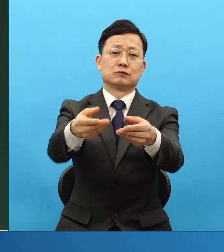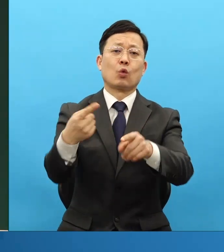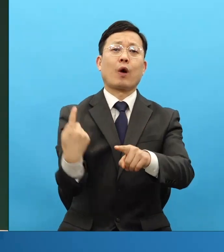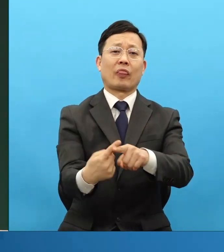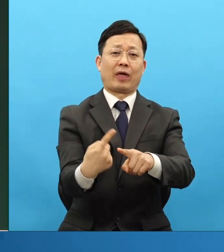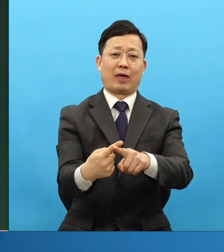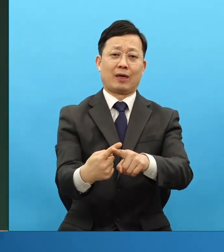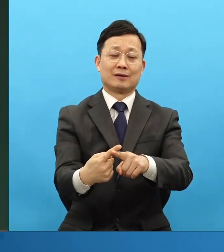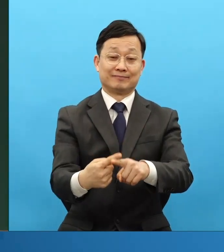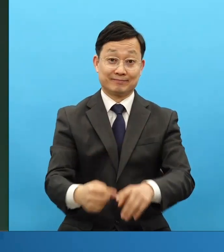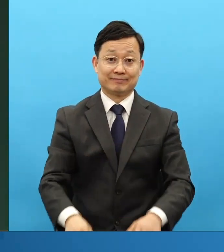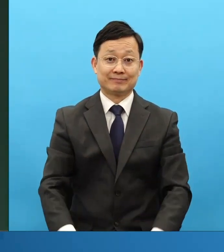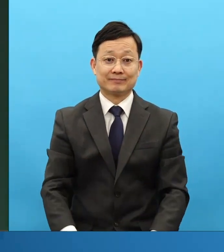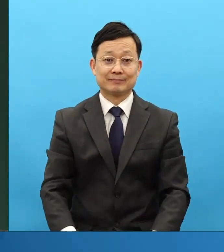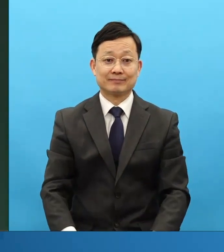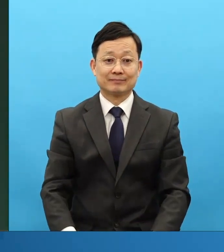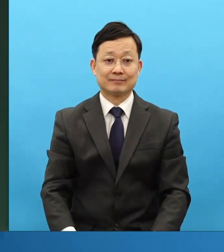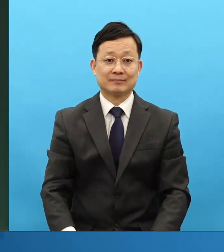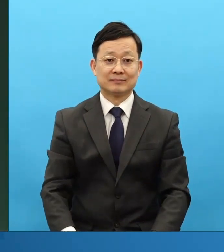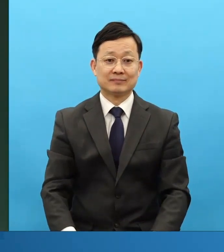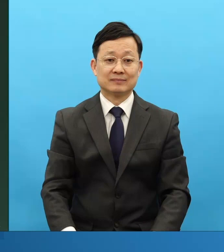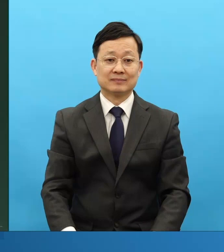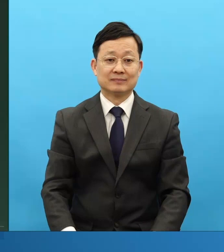그러면서 그냥 24 하세요.